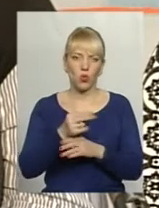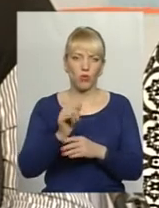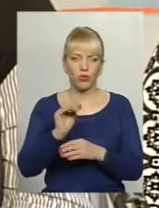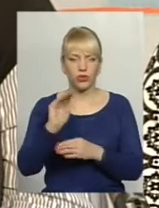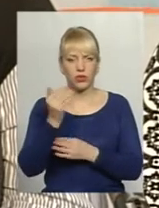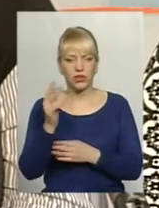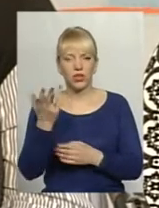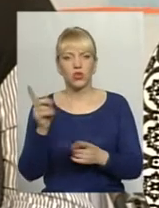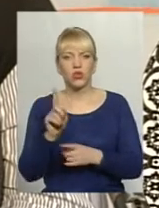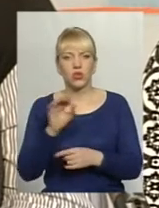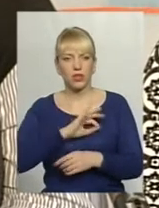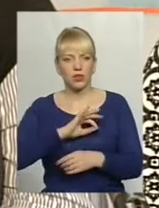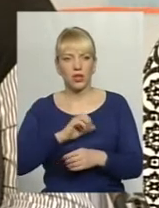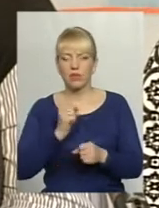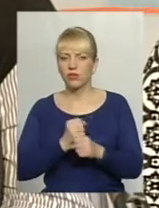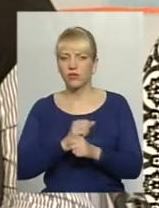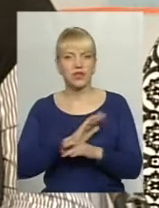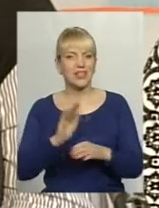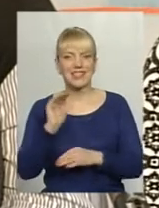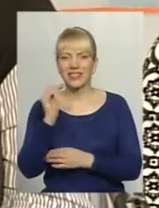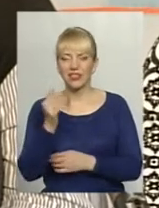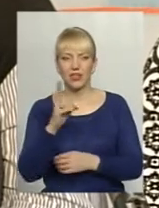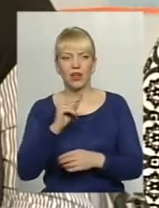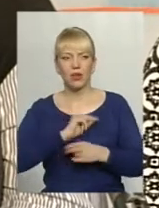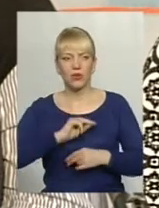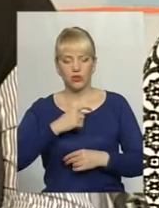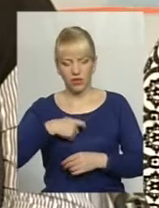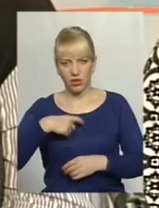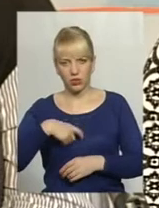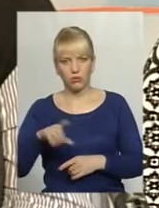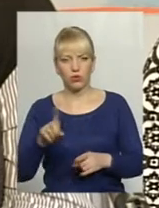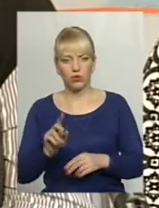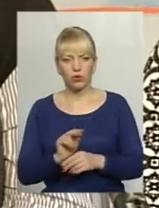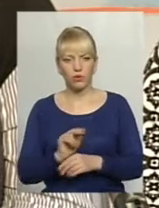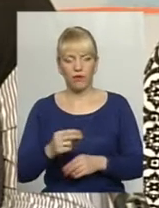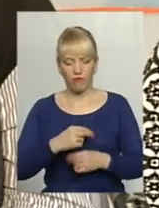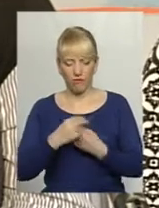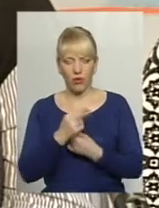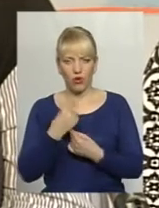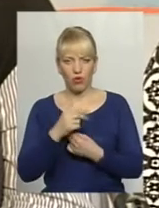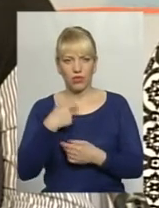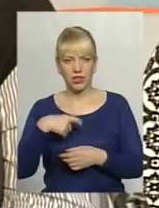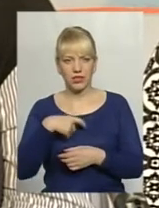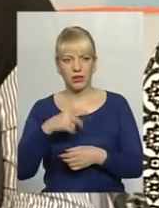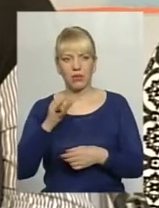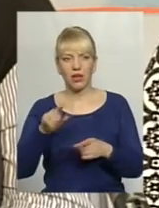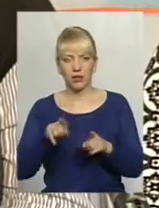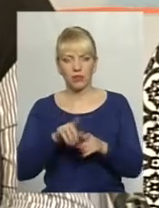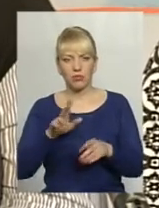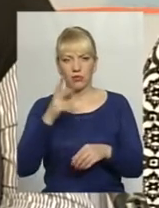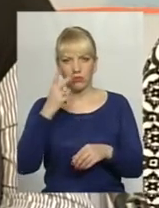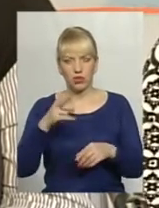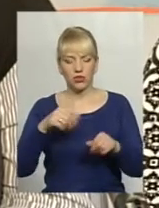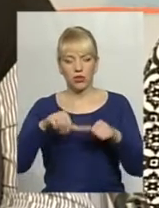І працювати не з дитиною потрібно, а працювати над самим собою, щоб виховувати себе, і тим чином вона буде бачити ту